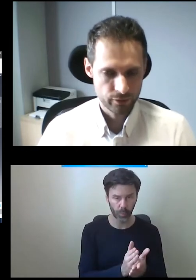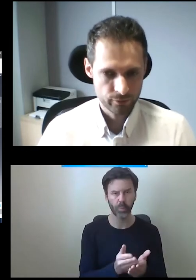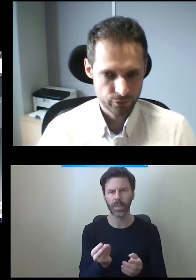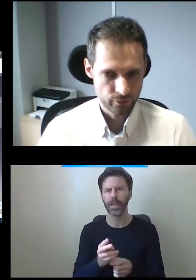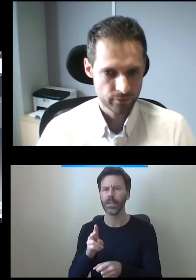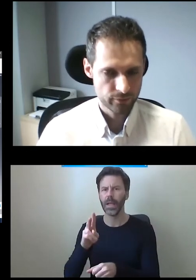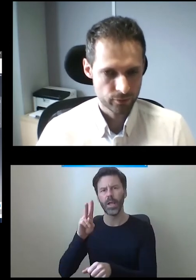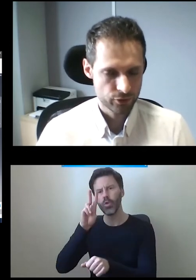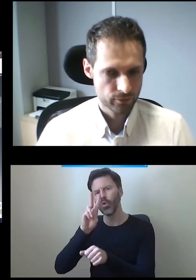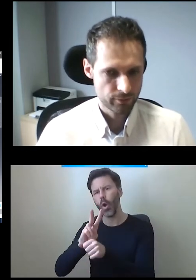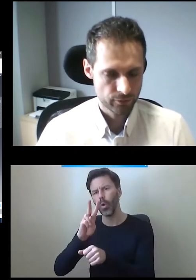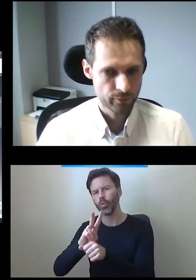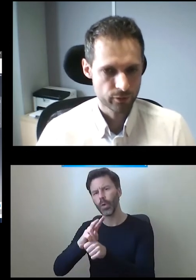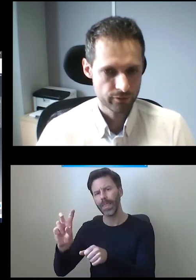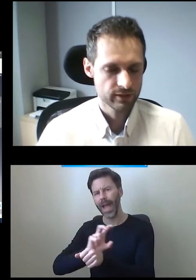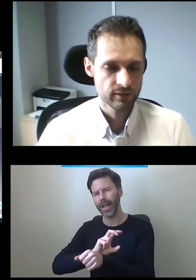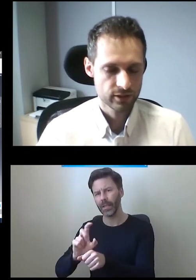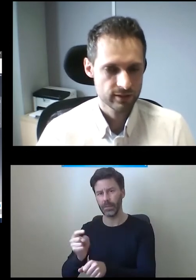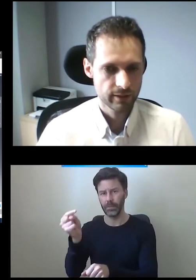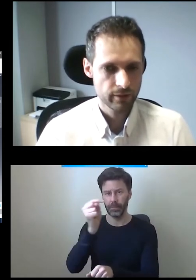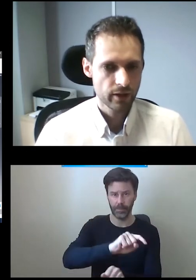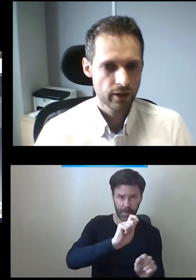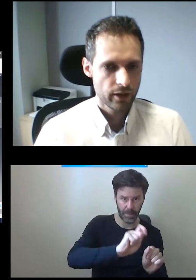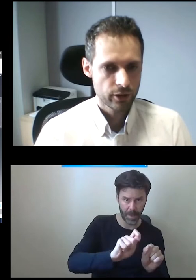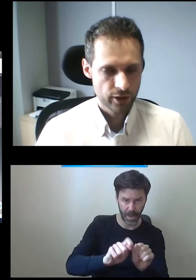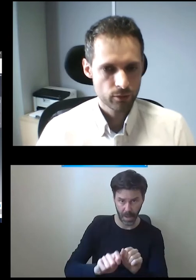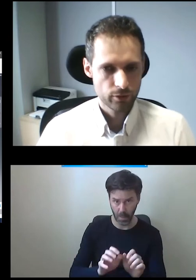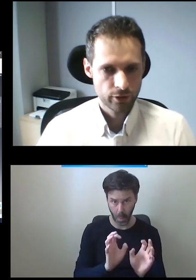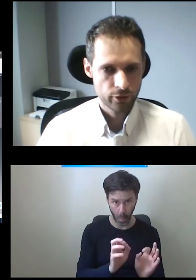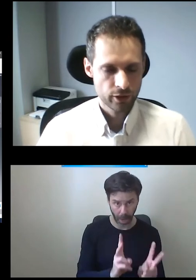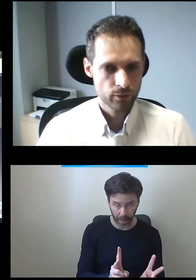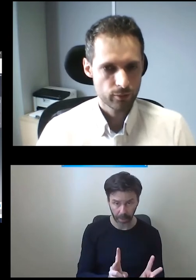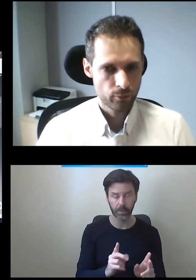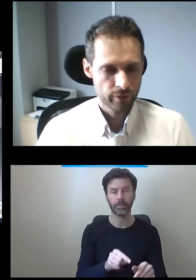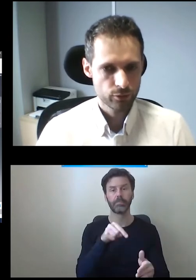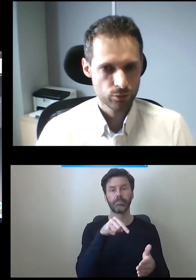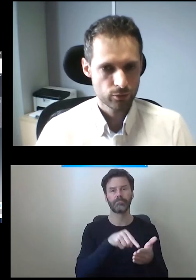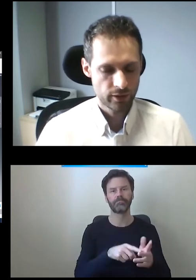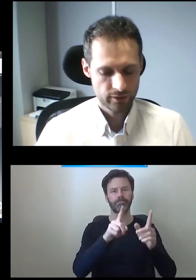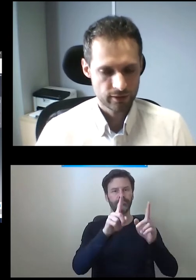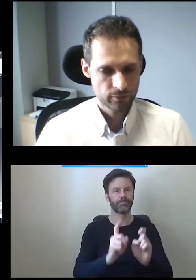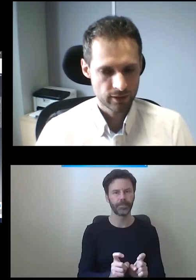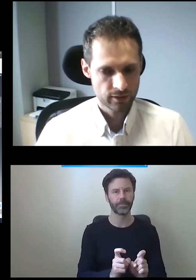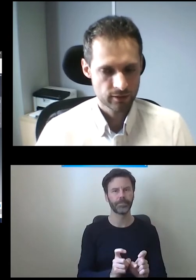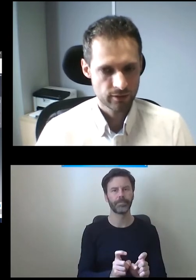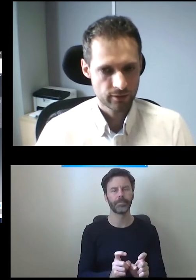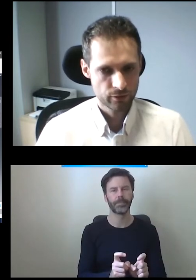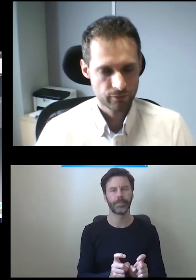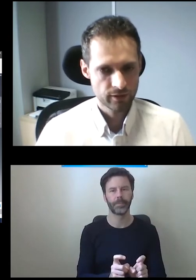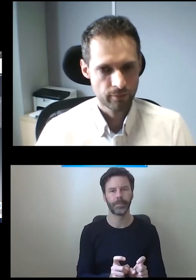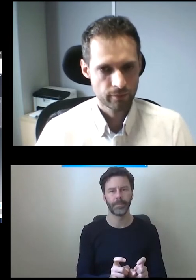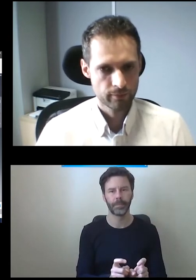odbiera tą naszą platformę, tą windę, ten nasz system i od tego momentu na tą